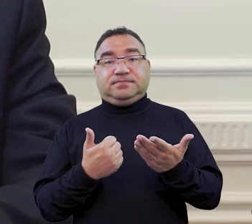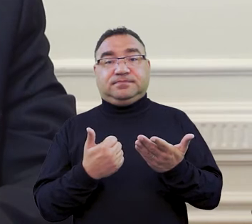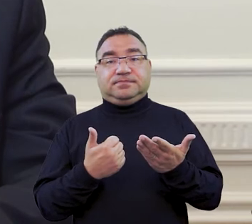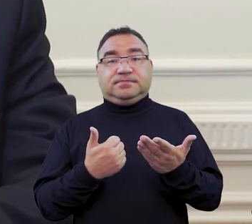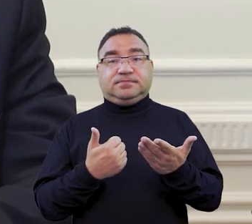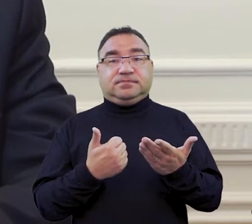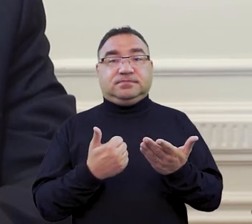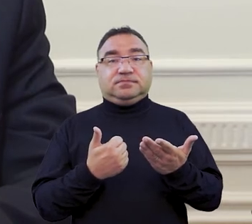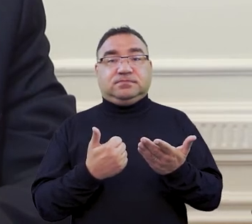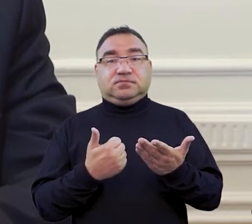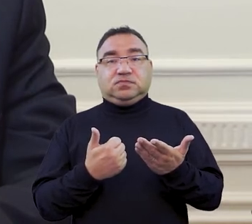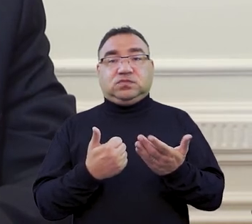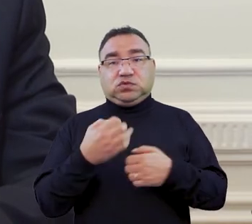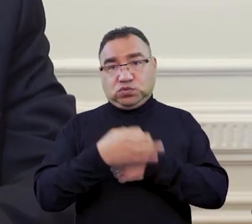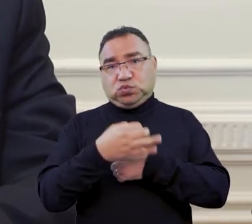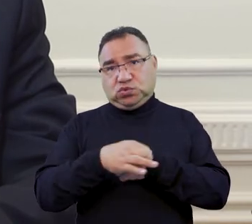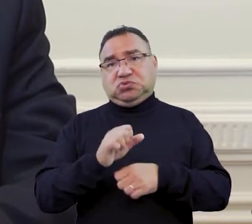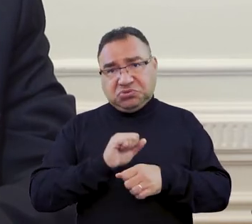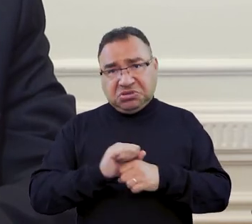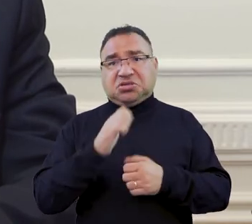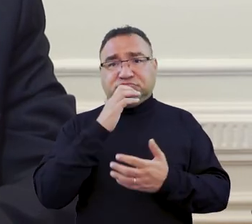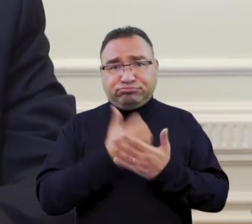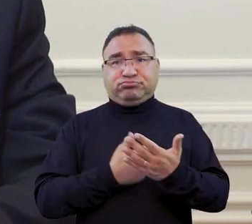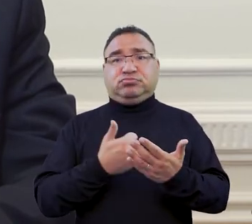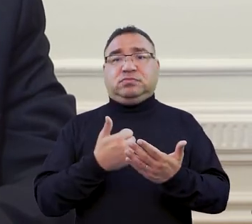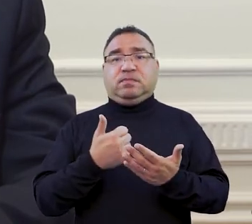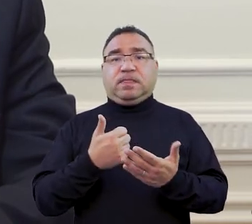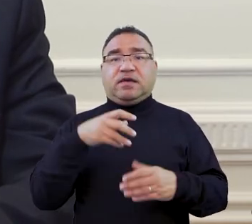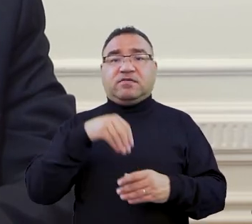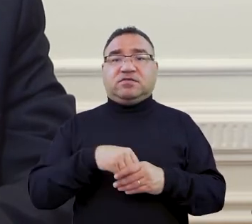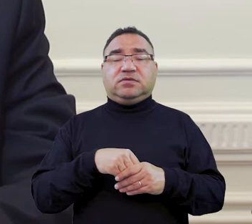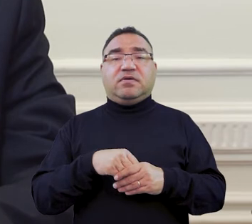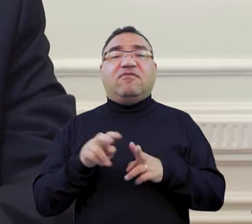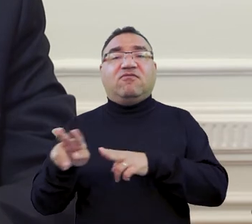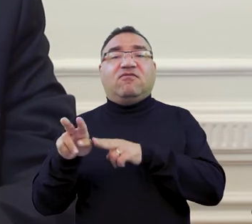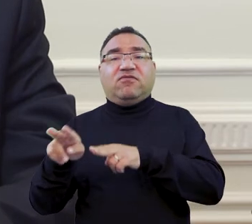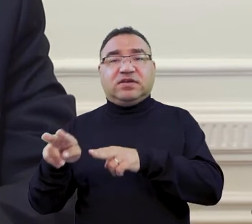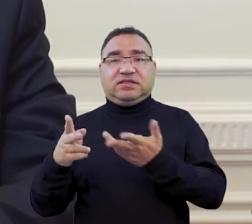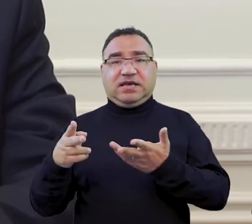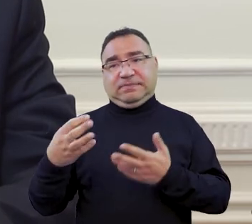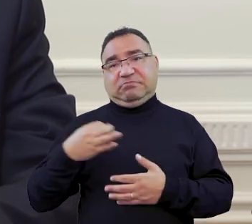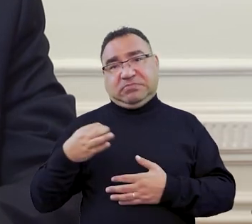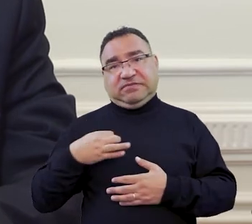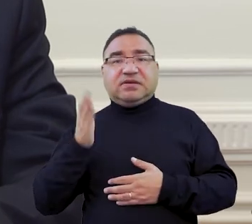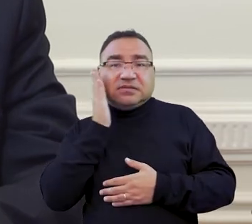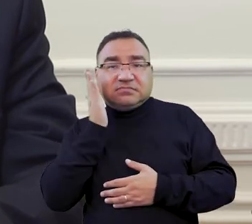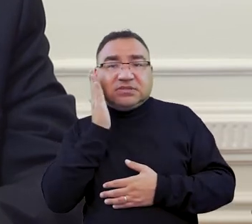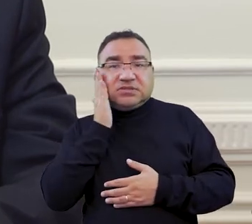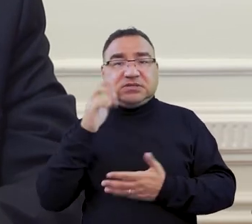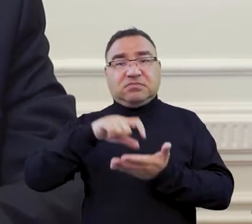studenci korzystają. Właśnie to są wynajmy pokoi na rynku komercyjnym